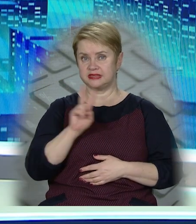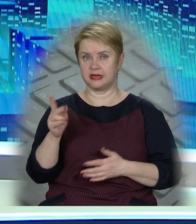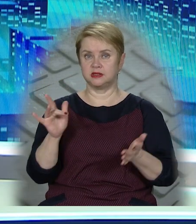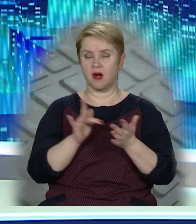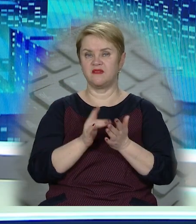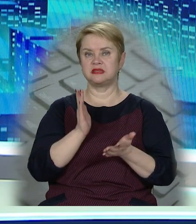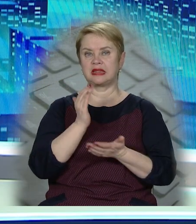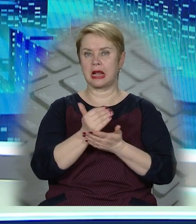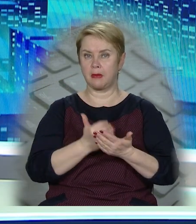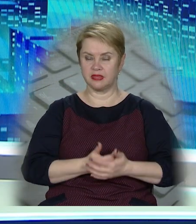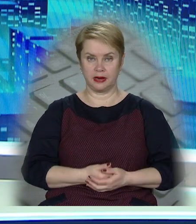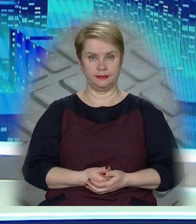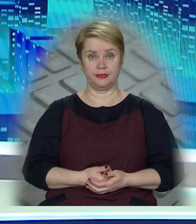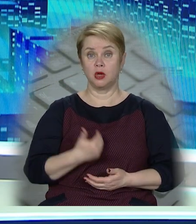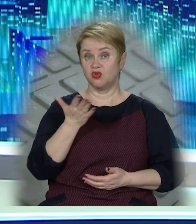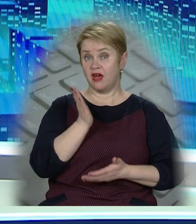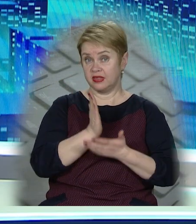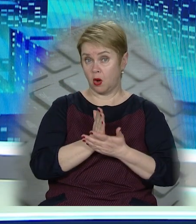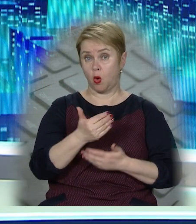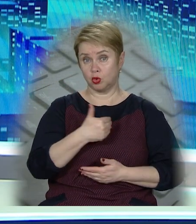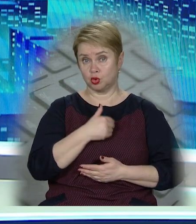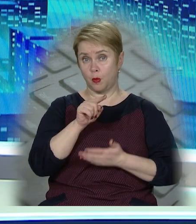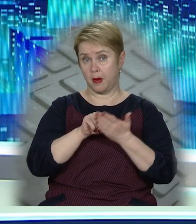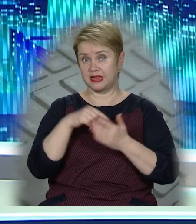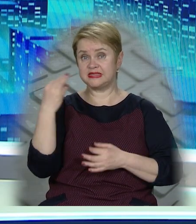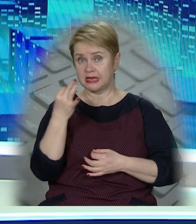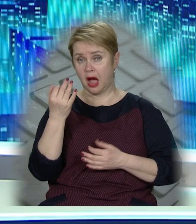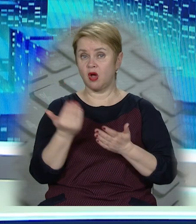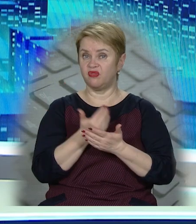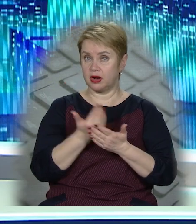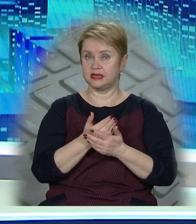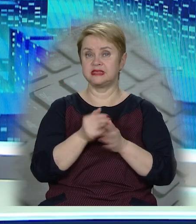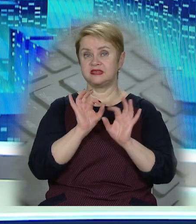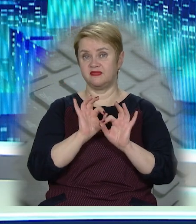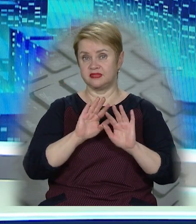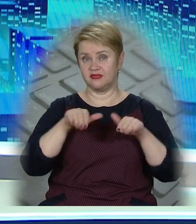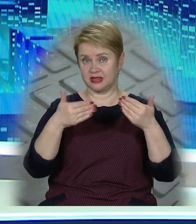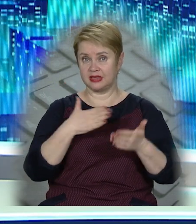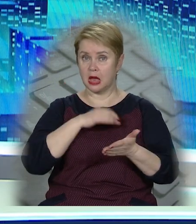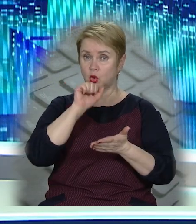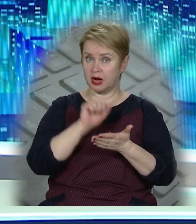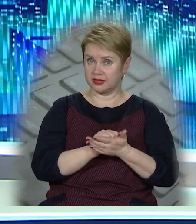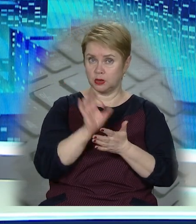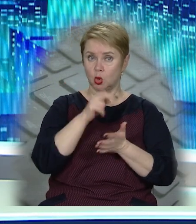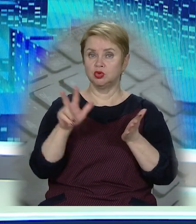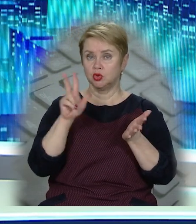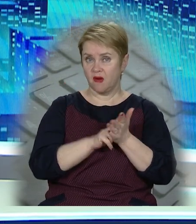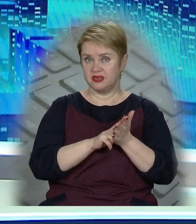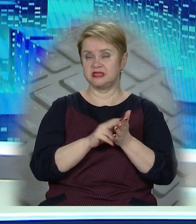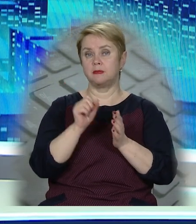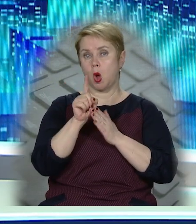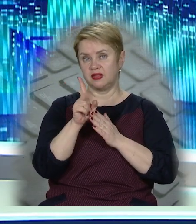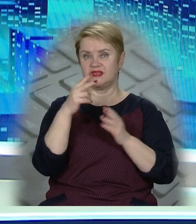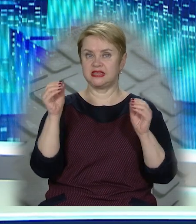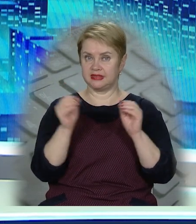сайті, на сторінці у Фейсбук та у Телеграм-каналі. Ну а якщо ви хочете поділитися цікавою інформацією, звертайтеся на номер нашої редакції 098